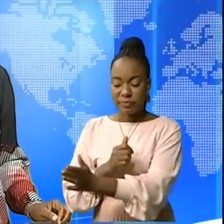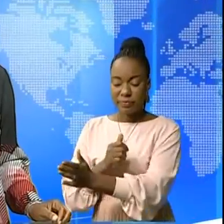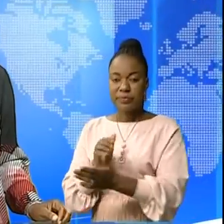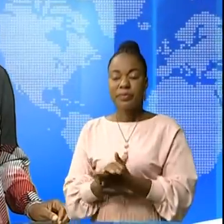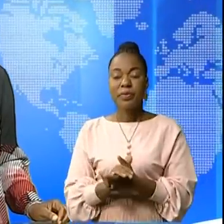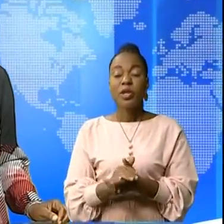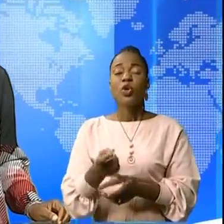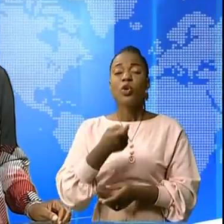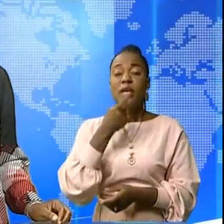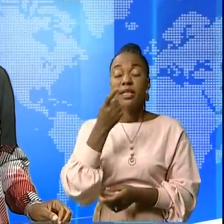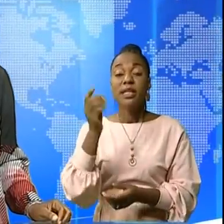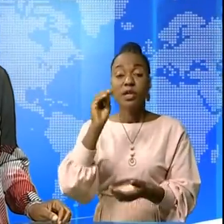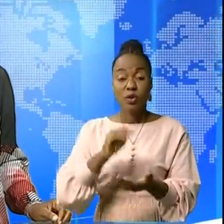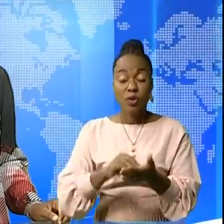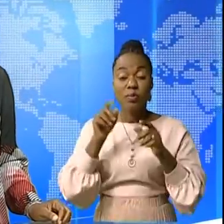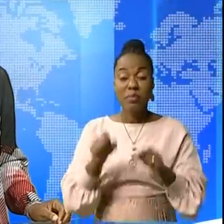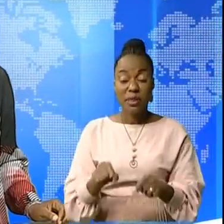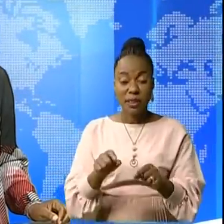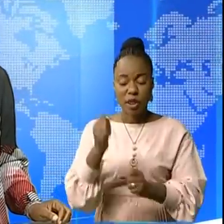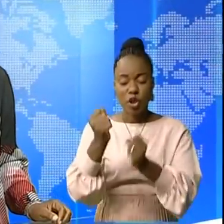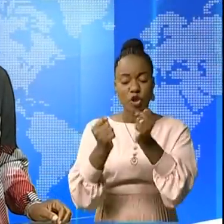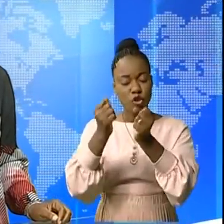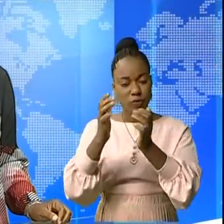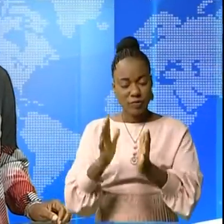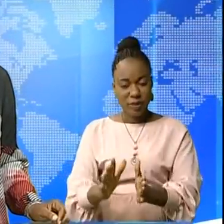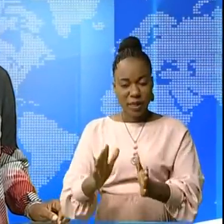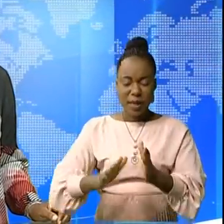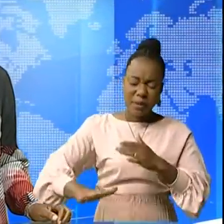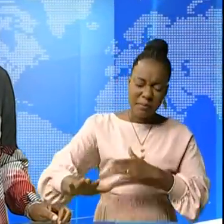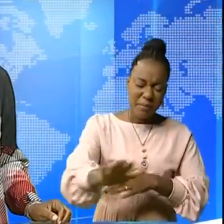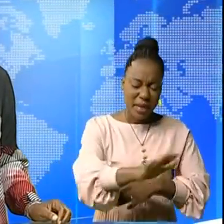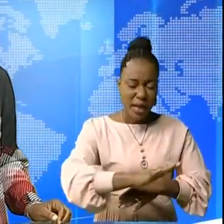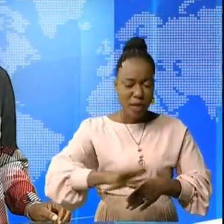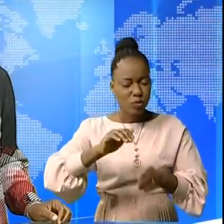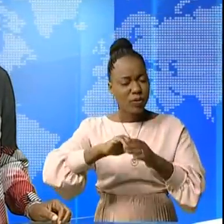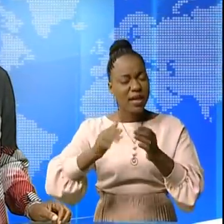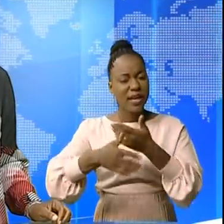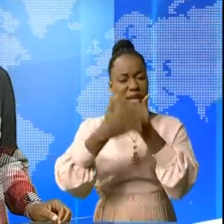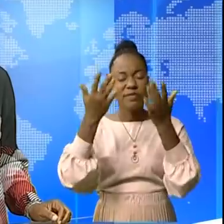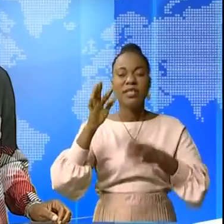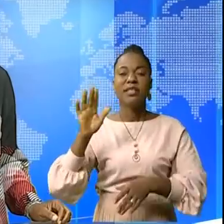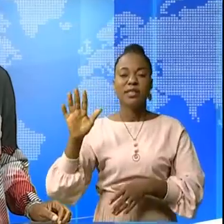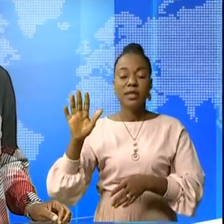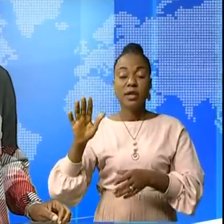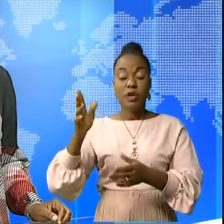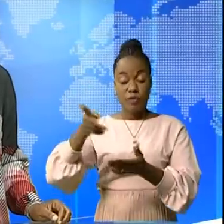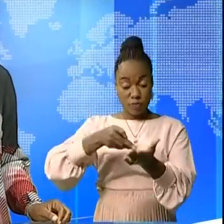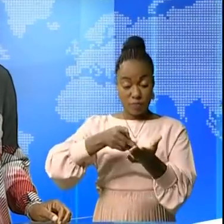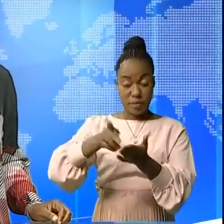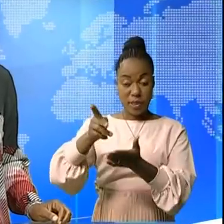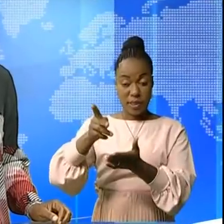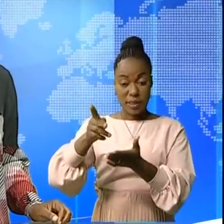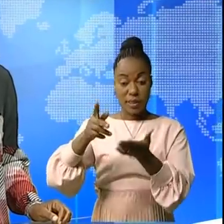Je l'ai dit tantôt, désormais les conducteurs de véhicules à travers la ville de Kinshasa vont payer la taxe de stationnement.